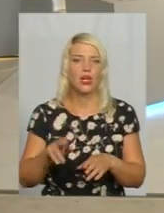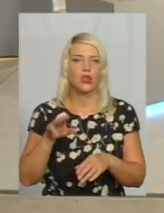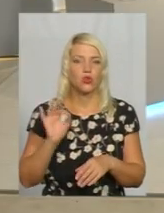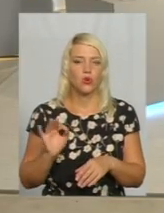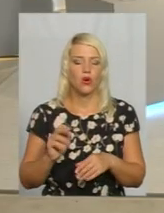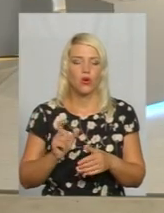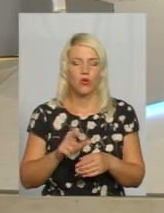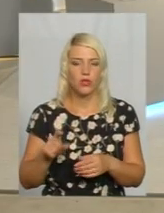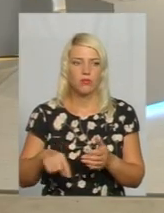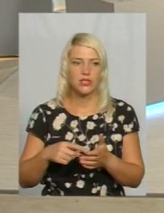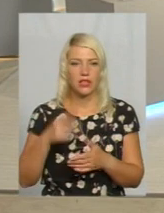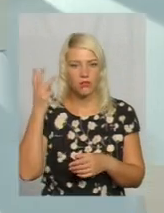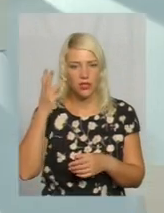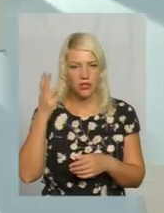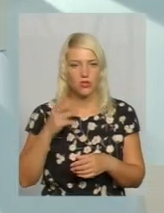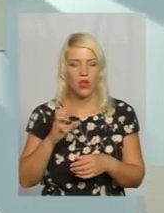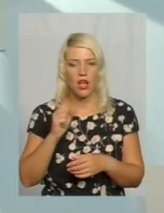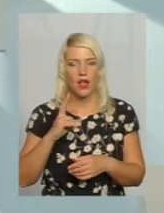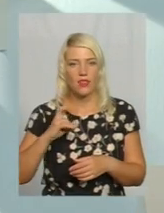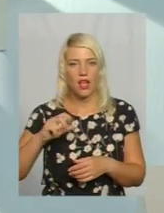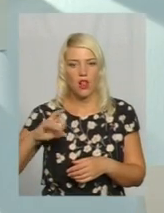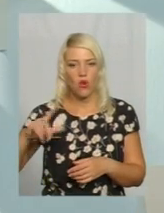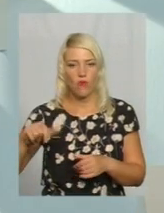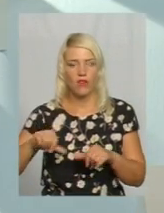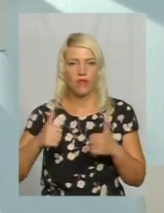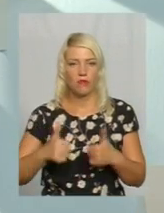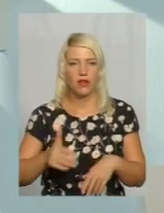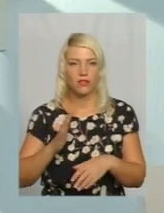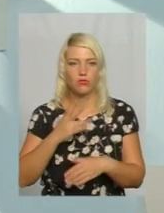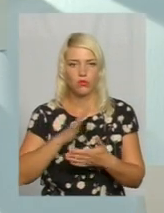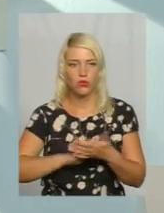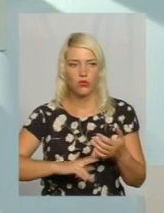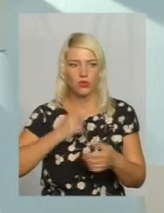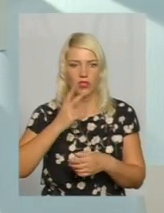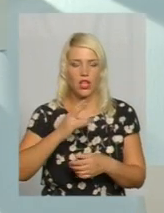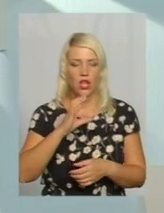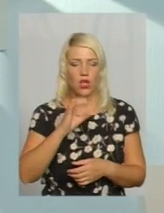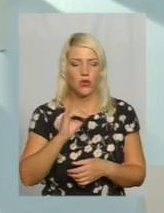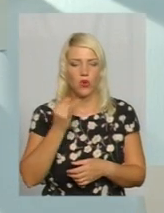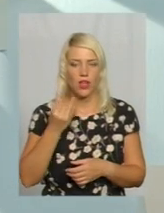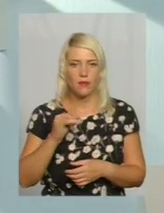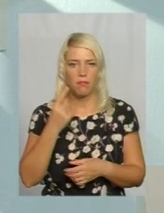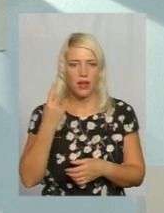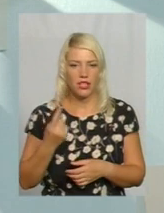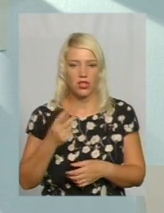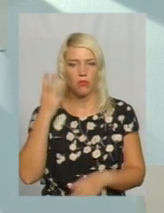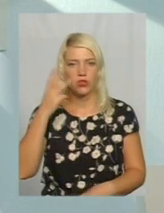в аналоговому форматі будуть продовжувати дивитися UA1, Поділя Центр,